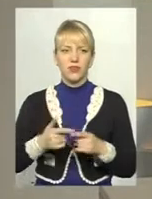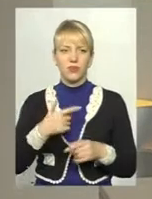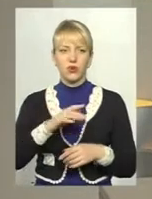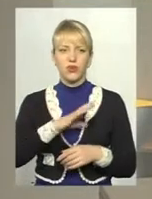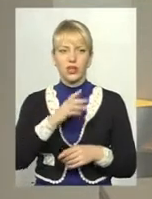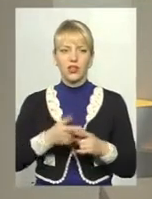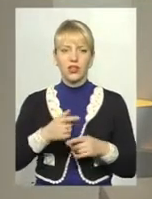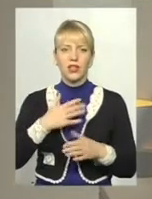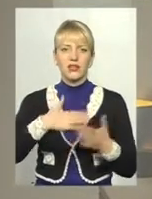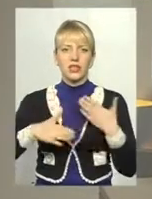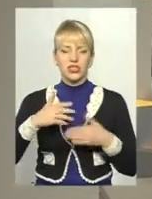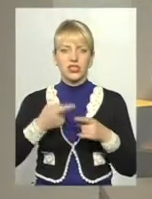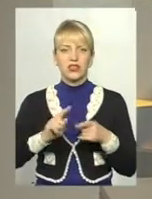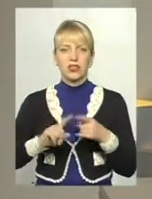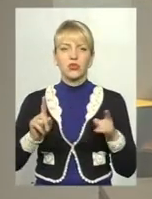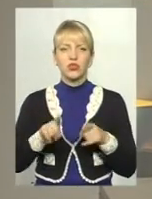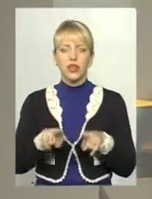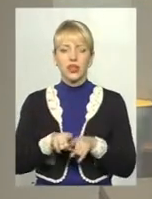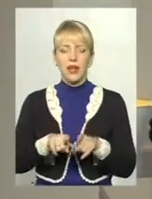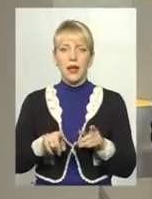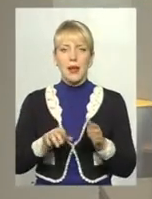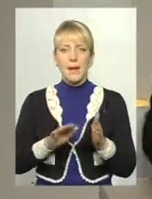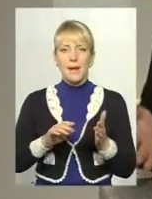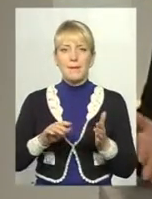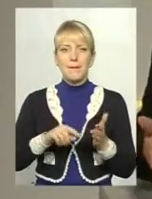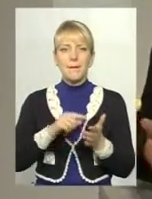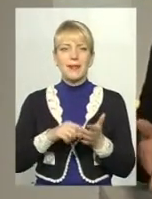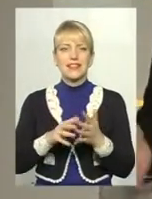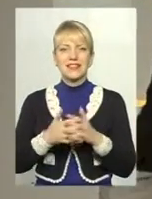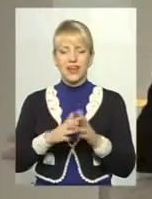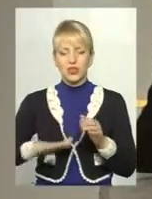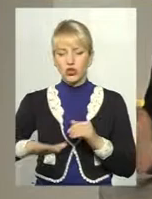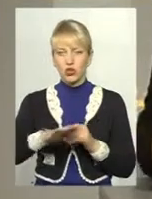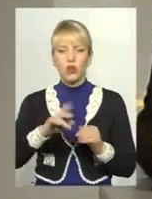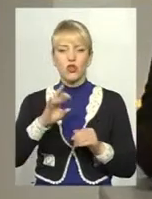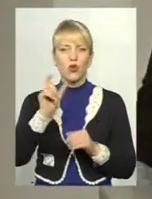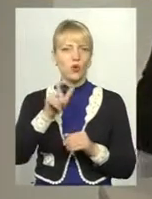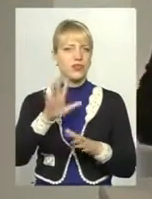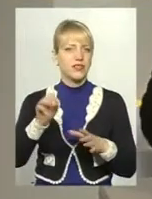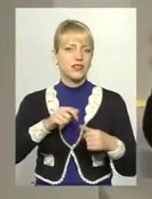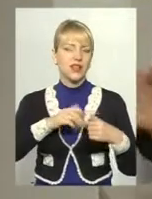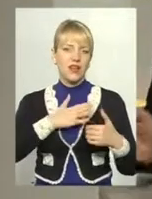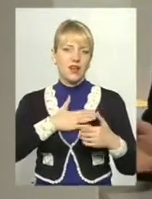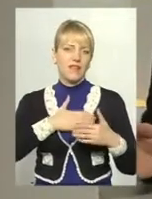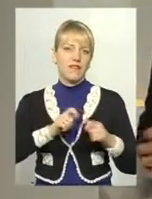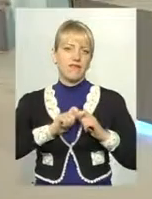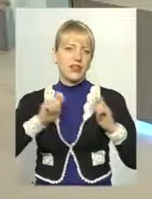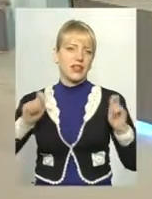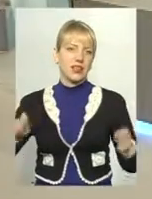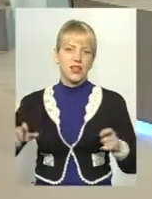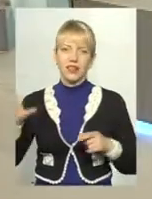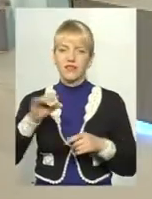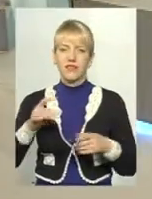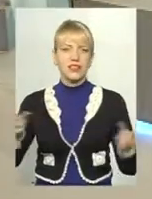стішена тим, що, ну, таке містечко, але вони дуже відкриті, вони всіх запрошують, весь білий світ до